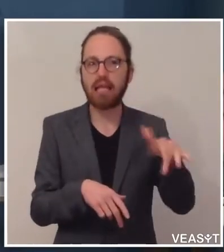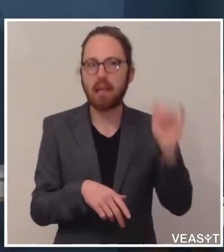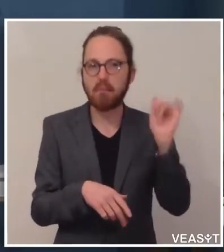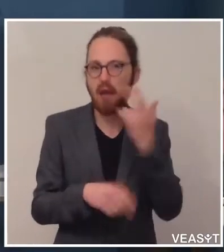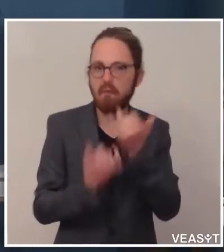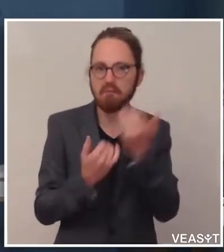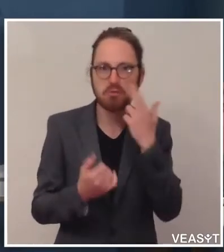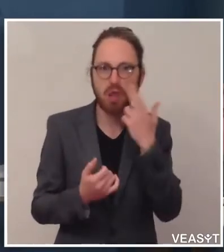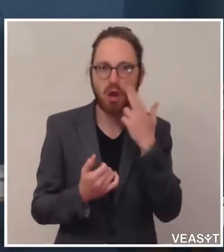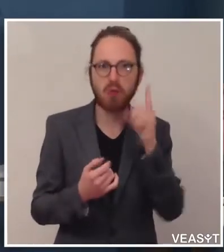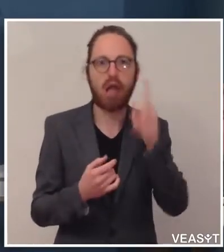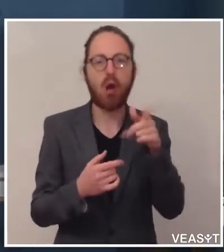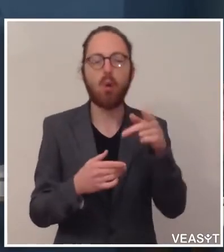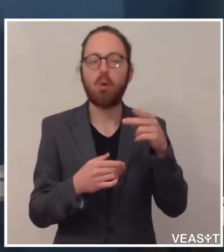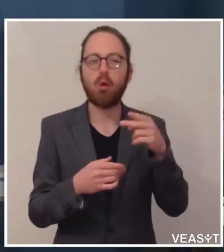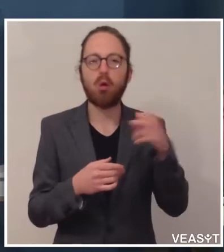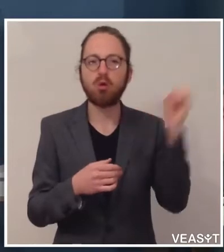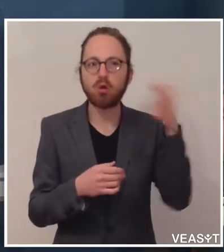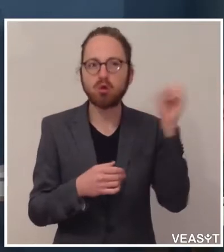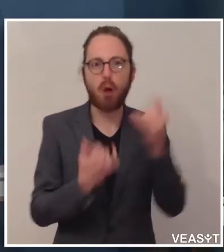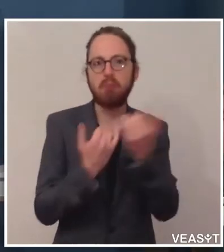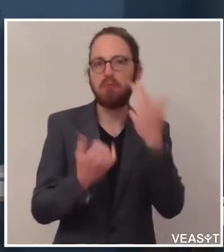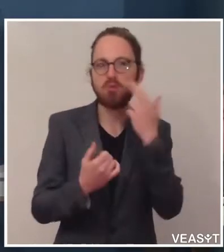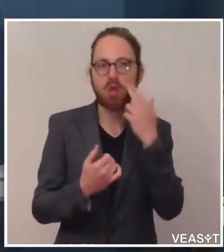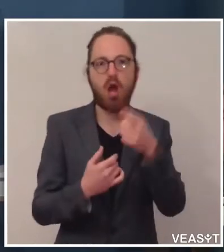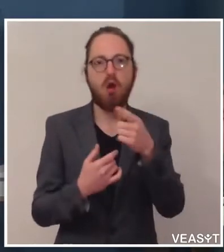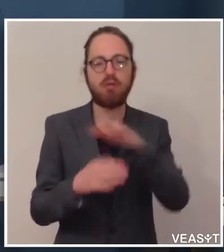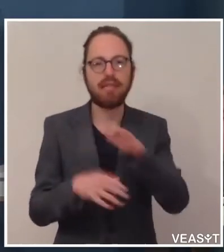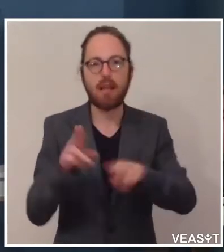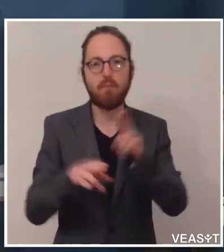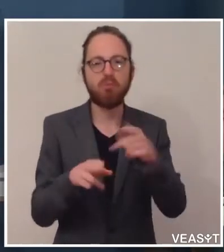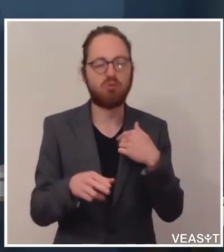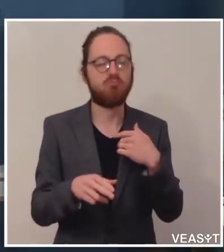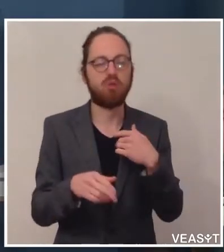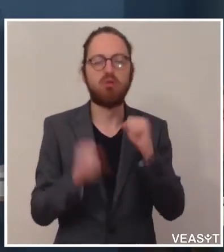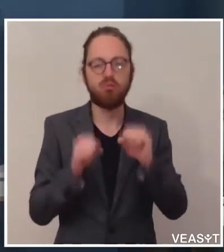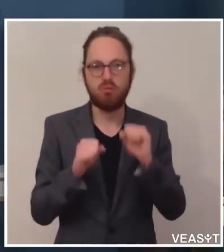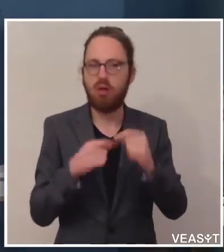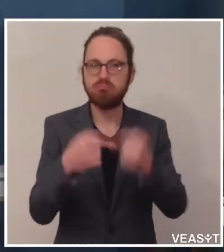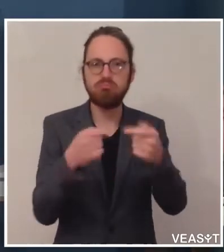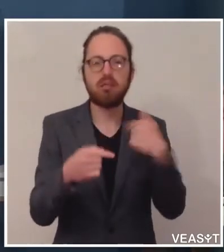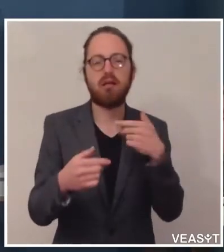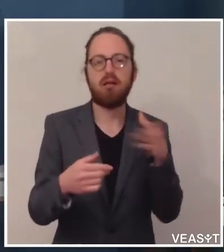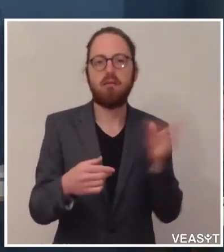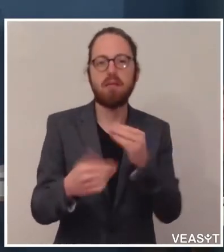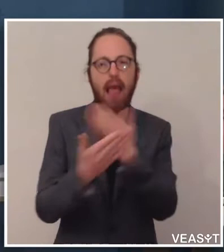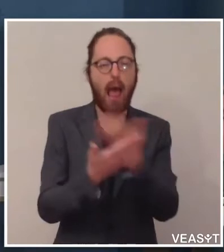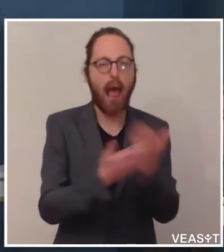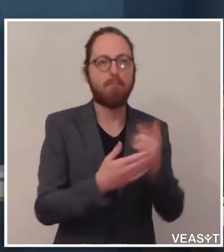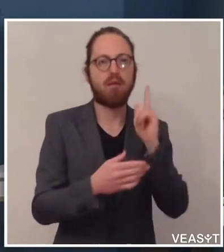vor allem im Sommer ausschauen. Und wir haben regelmäßig Videokonferenzen mit den Anbietern und auch nächste Woche mit der